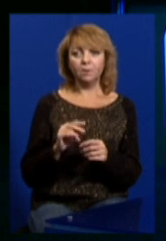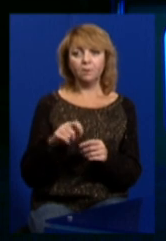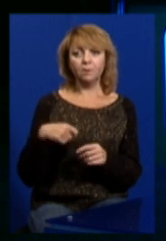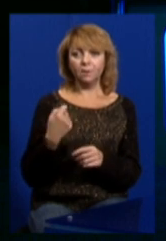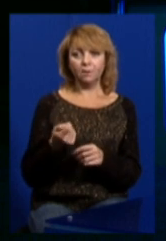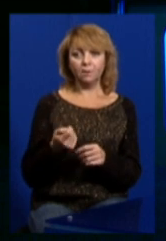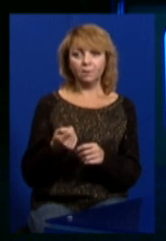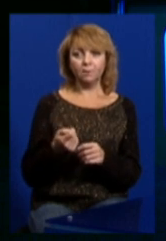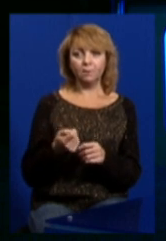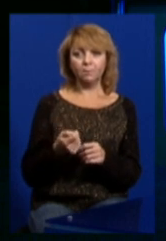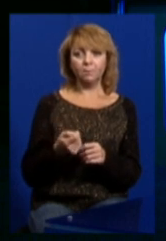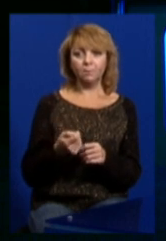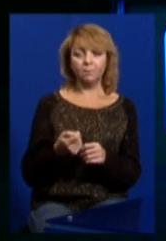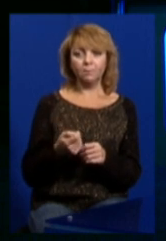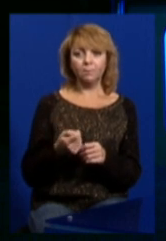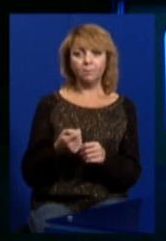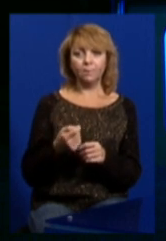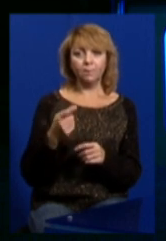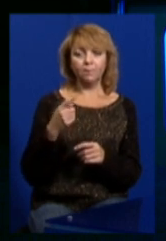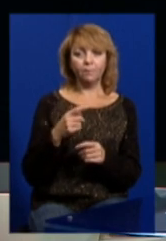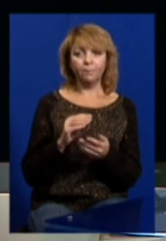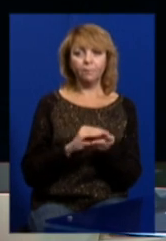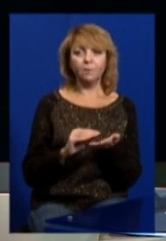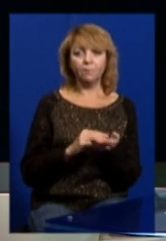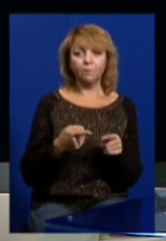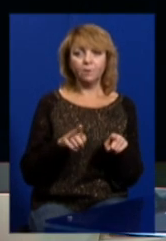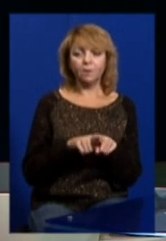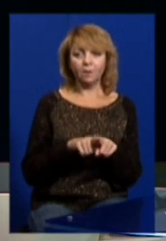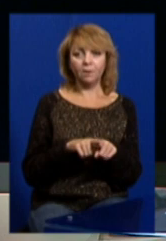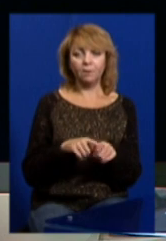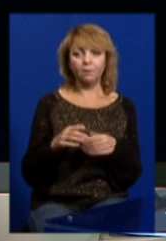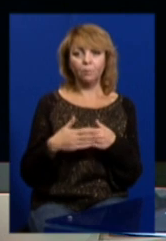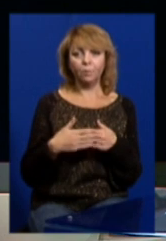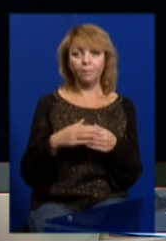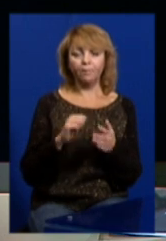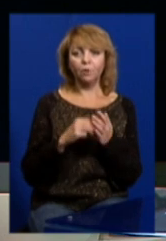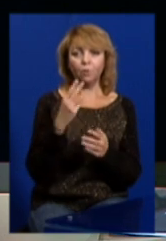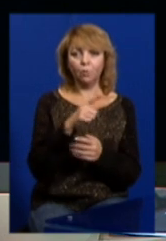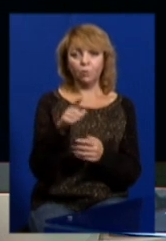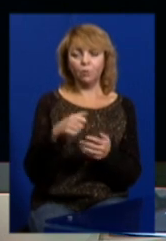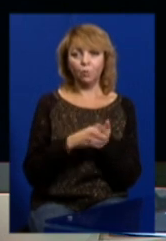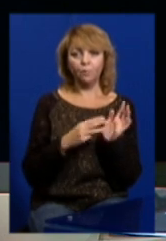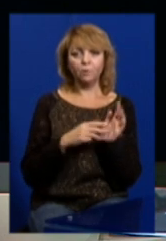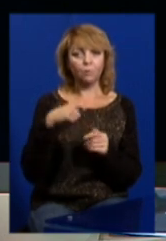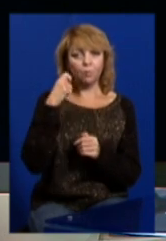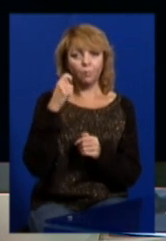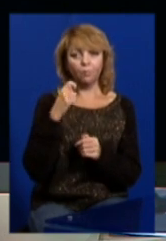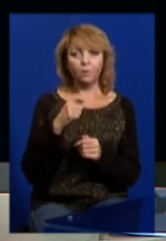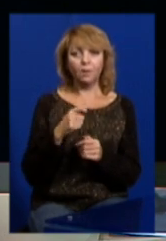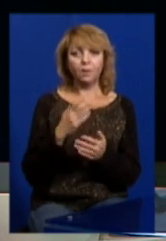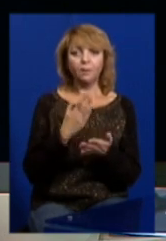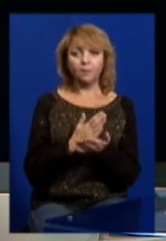визначив саме таке покарання від трьох до восьми років позбавлення волі. Тобто